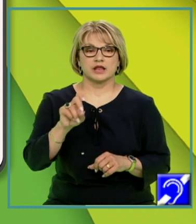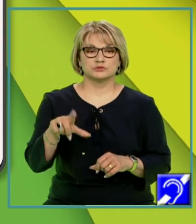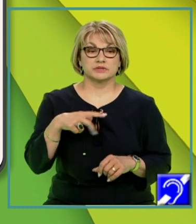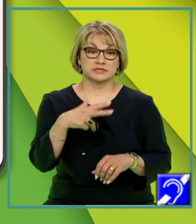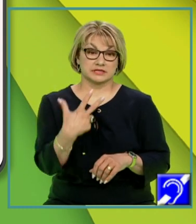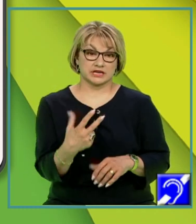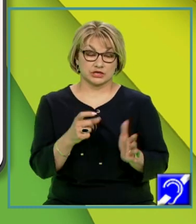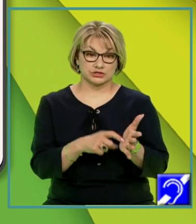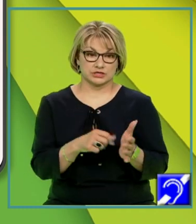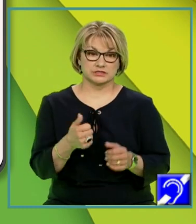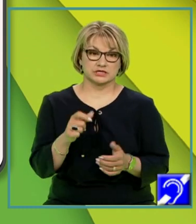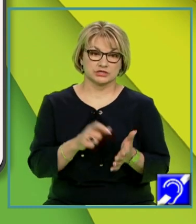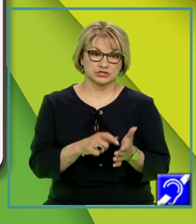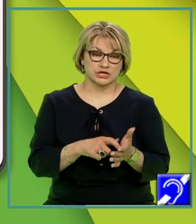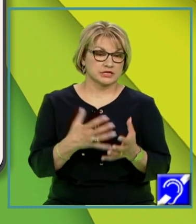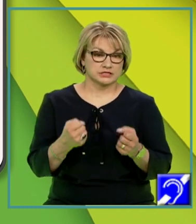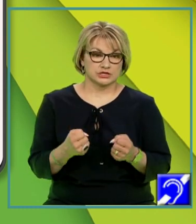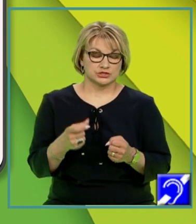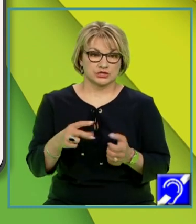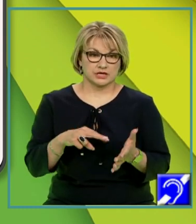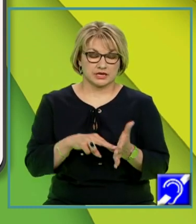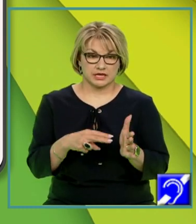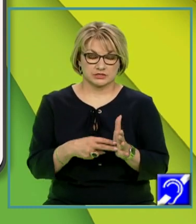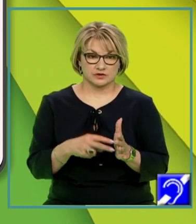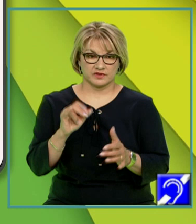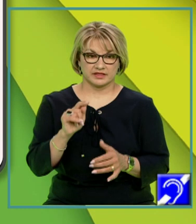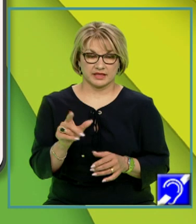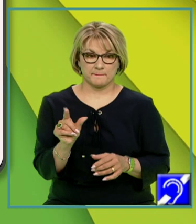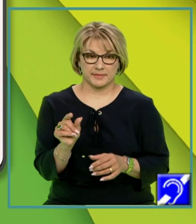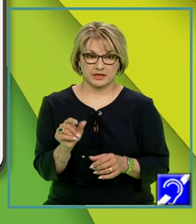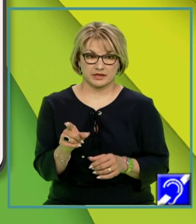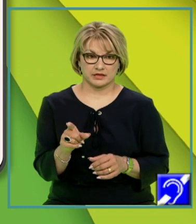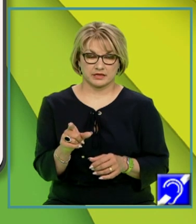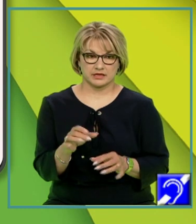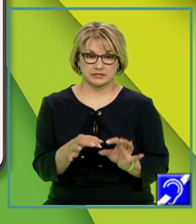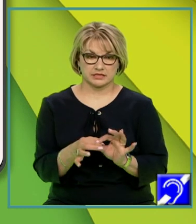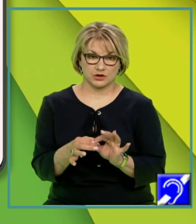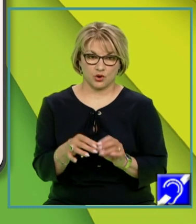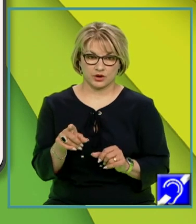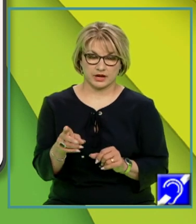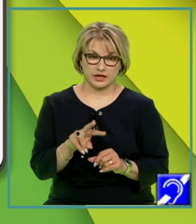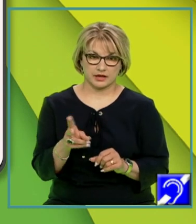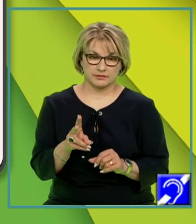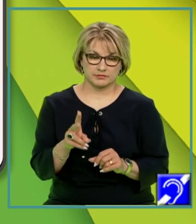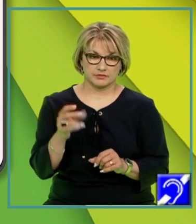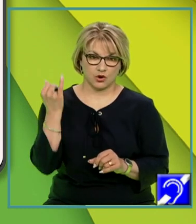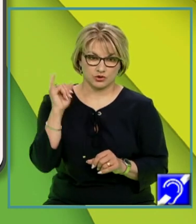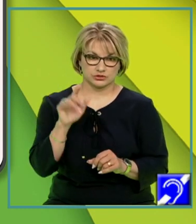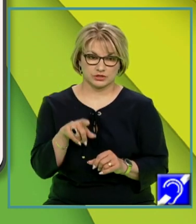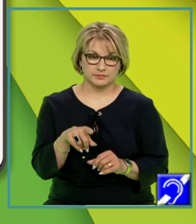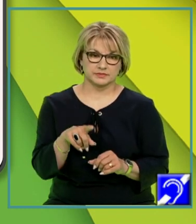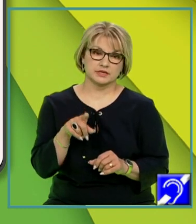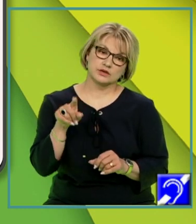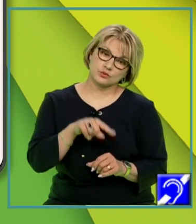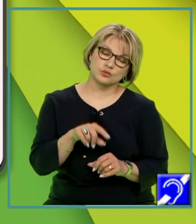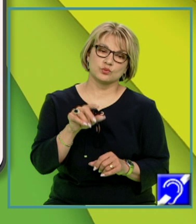cerințe. Cerința A ne cere să rezolvăm niște itemi de tip pereche, să corelăm unele concepte cu